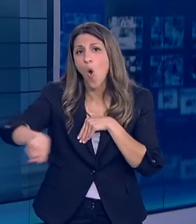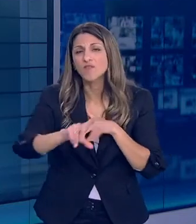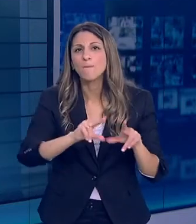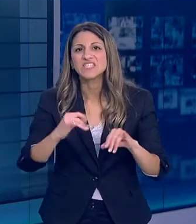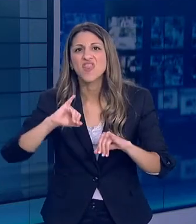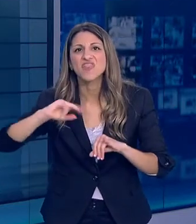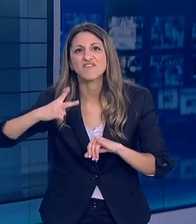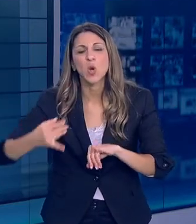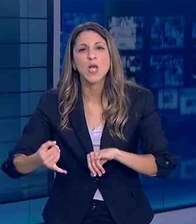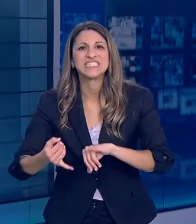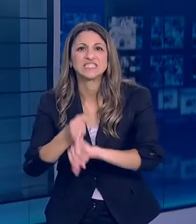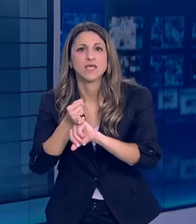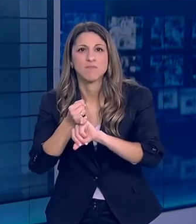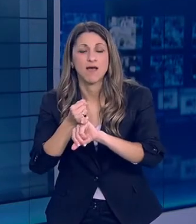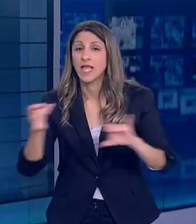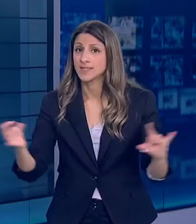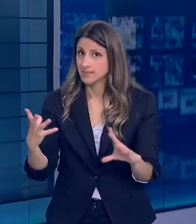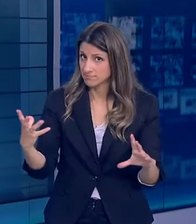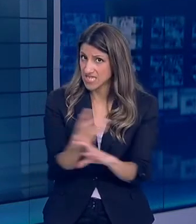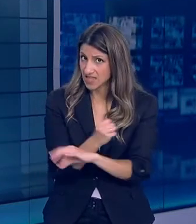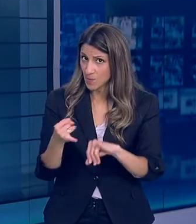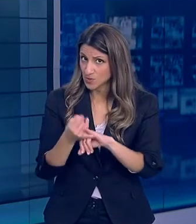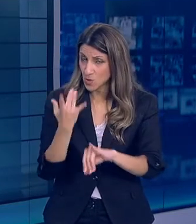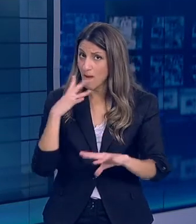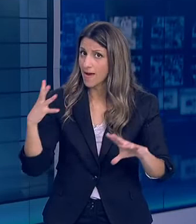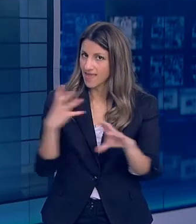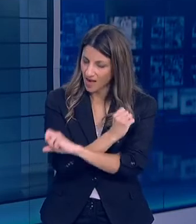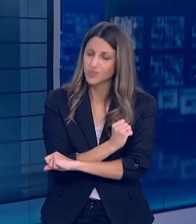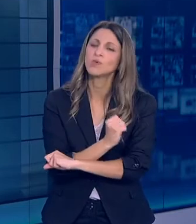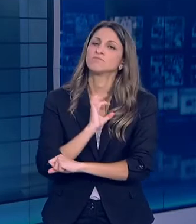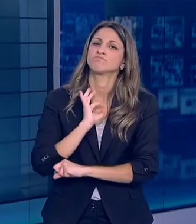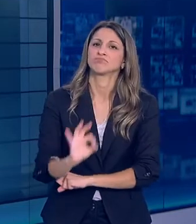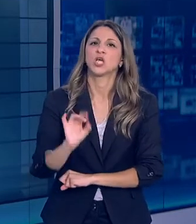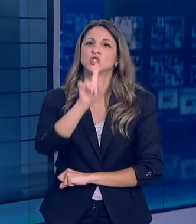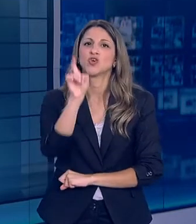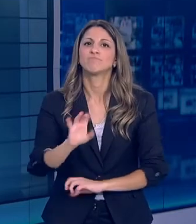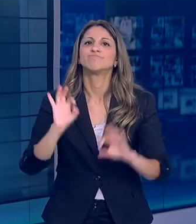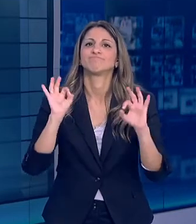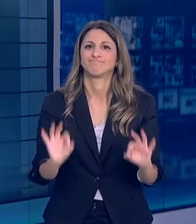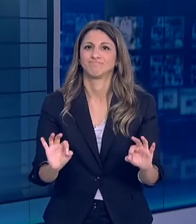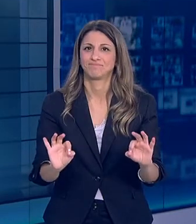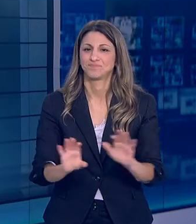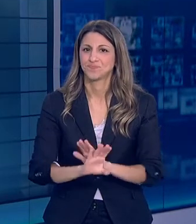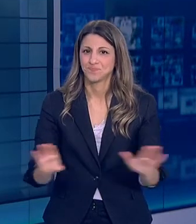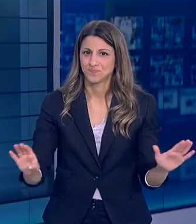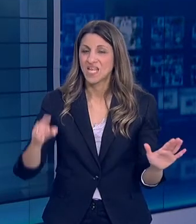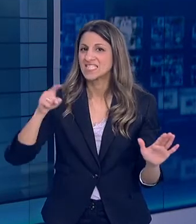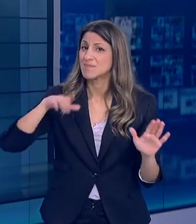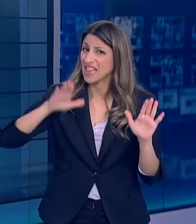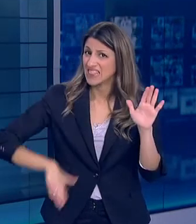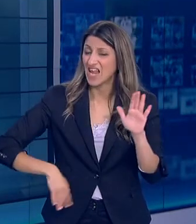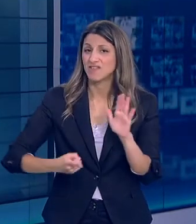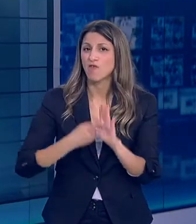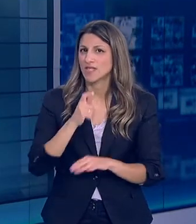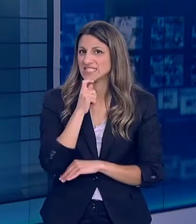οδηγήσει Οριστικά και αμετάκλητα από εδώ και πέρα Στη νέα καθημερινότητά μας Σήμερα κλείνουμε με αυτή την κοινή συνέδευση Με τον κύριο Τσιόδρα